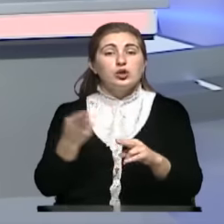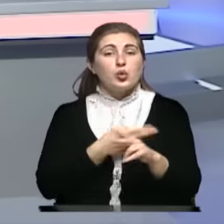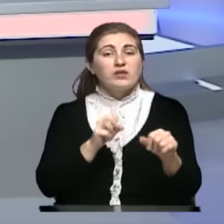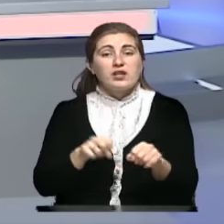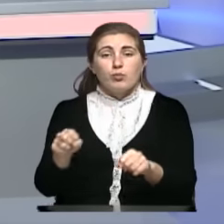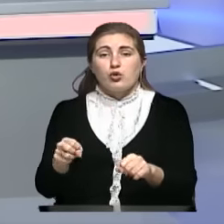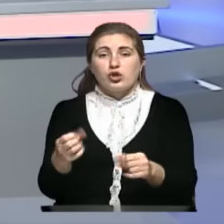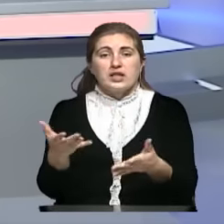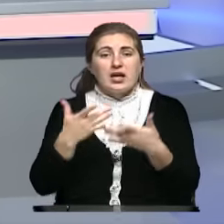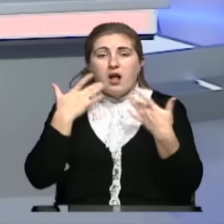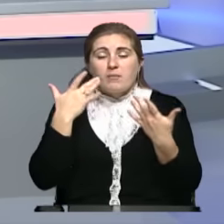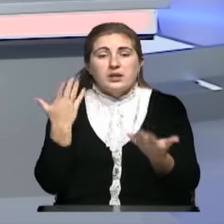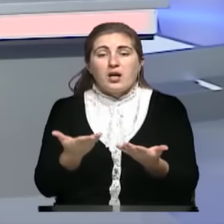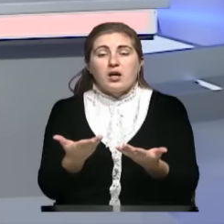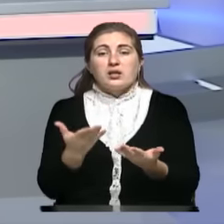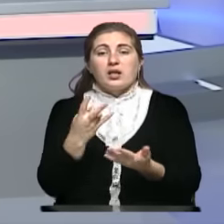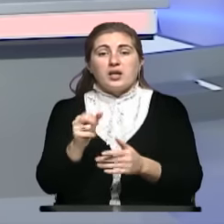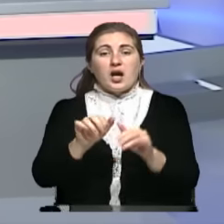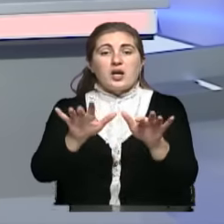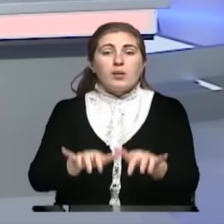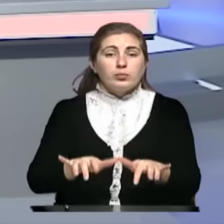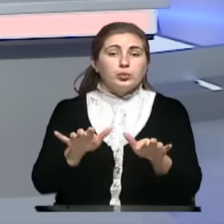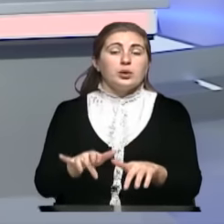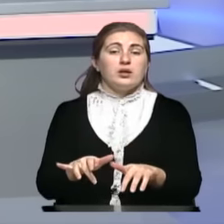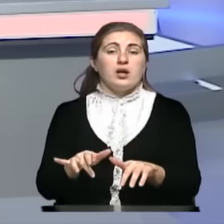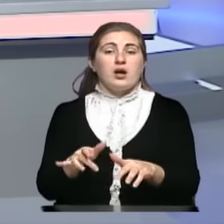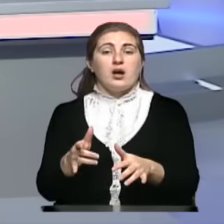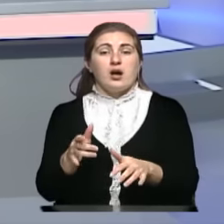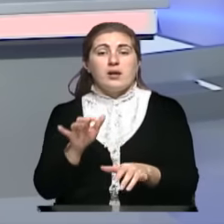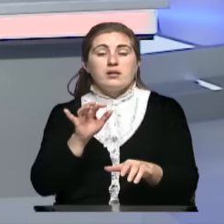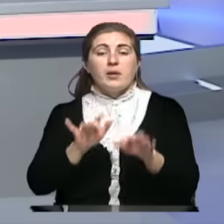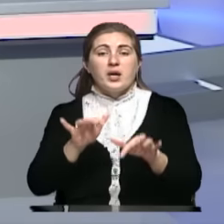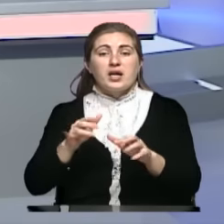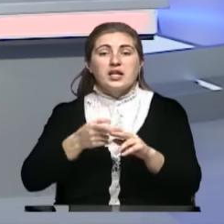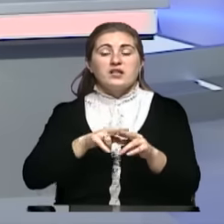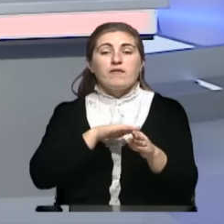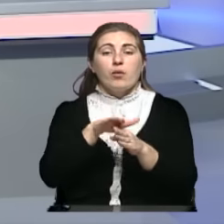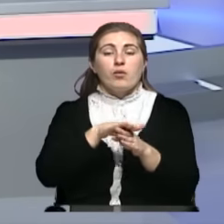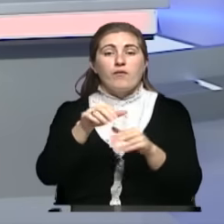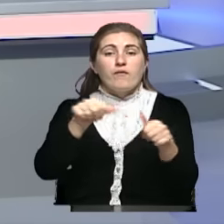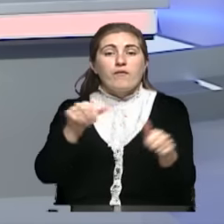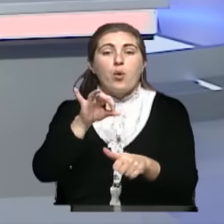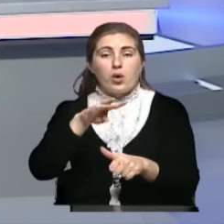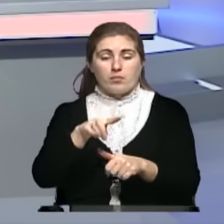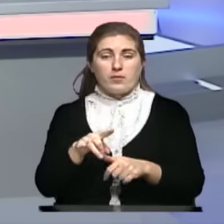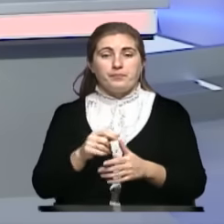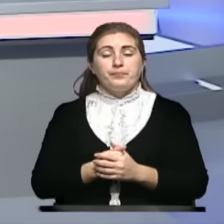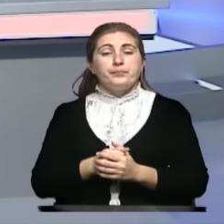элементарно на компьютерах набирать эти формы, выполнять эти работы. Но